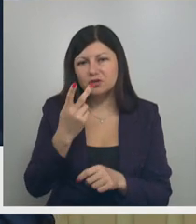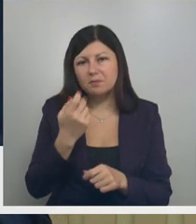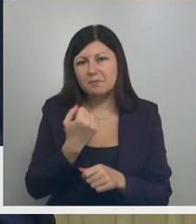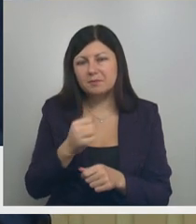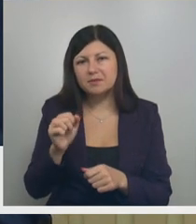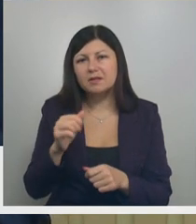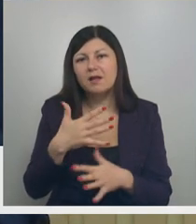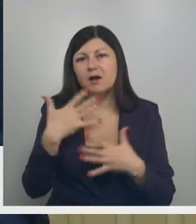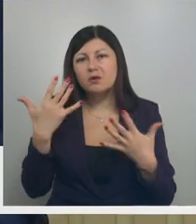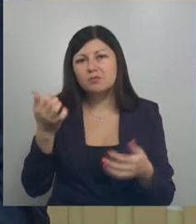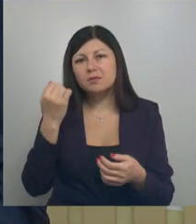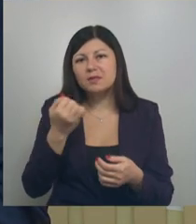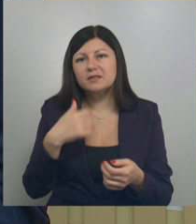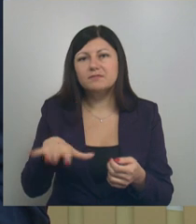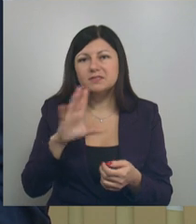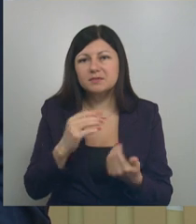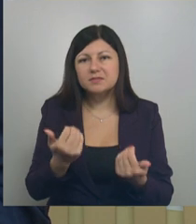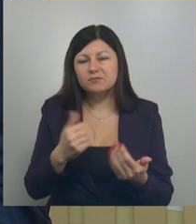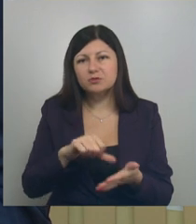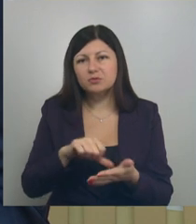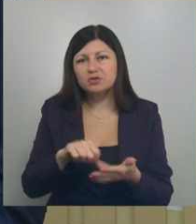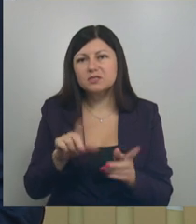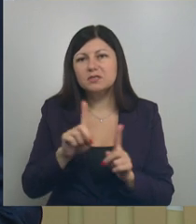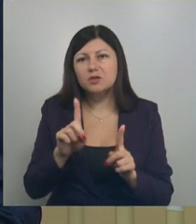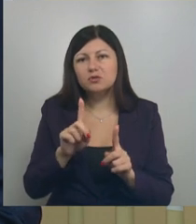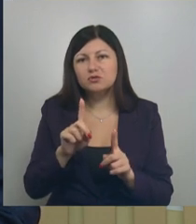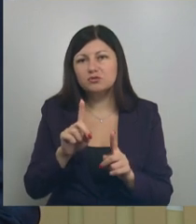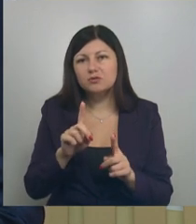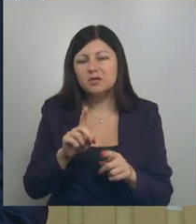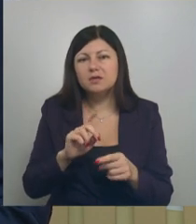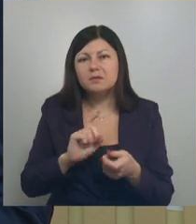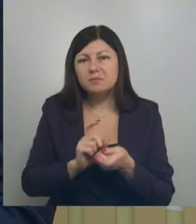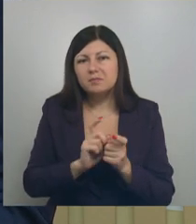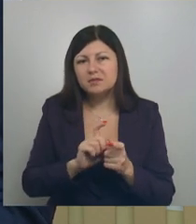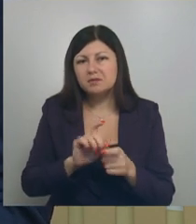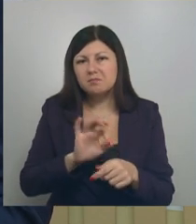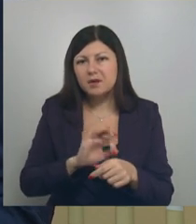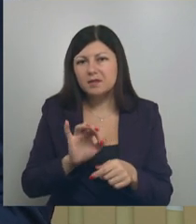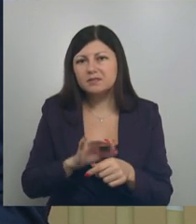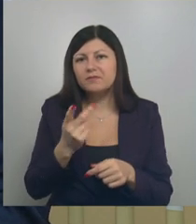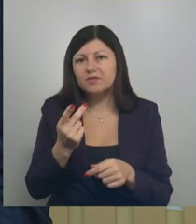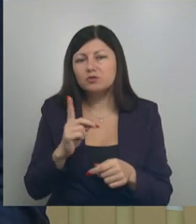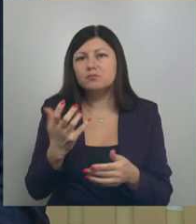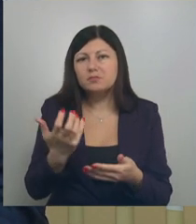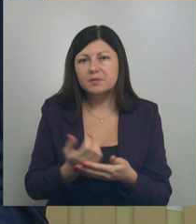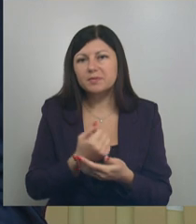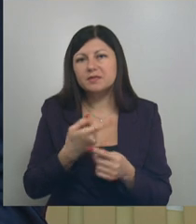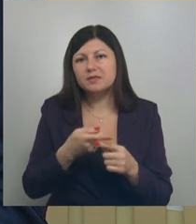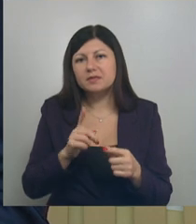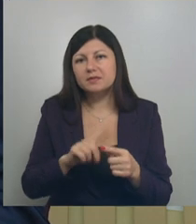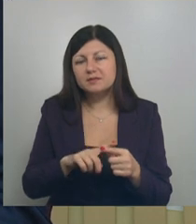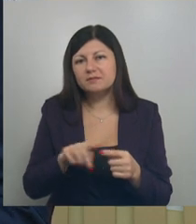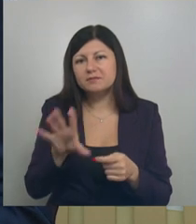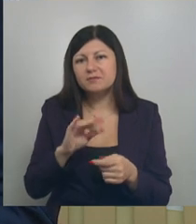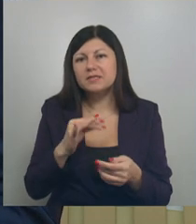Огромная благодарность всем сегодняшнему участнику за то, что они победили болезни. Второе – то, что они победили те самые предрассудки и